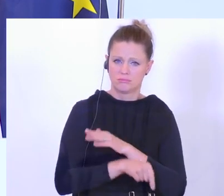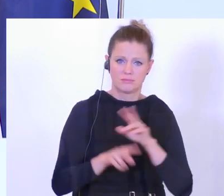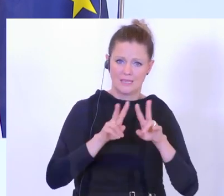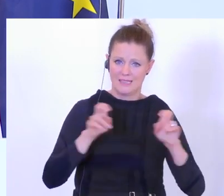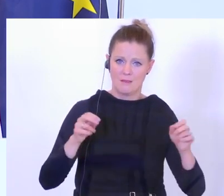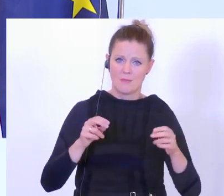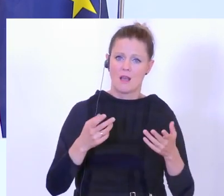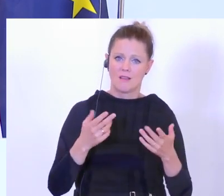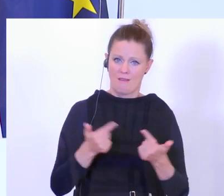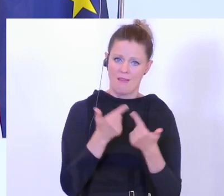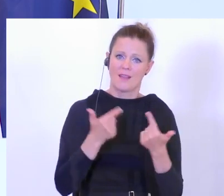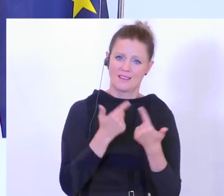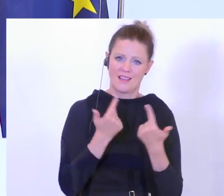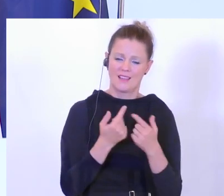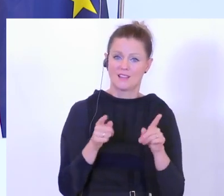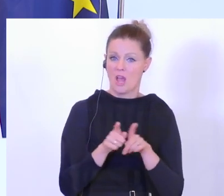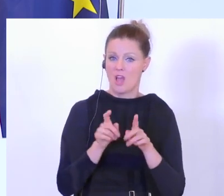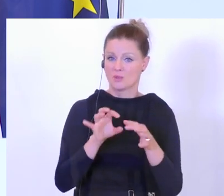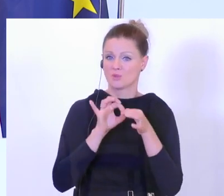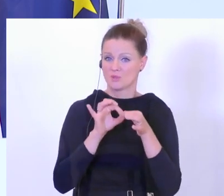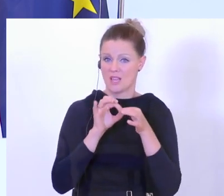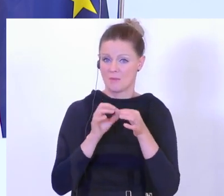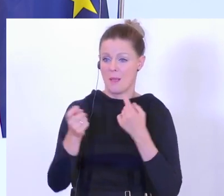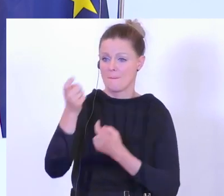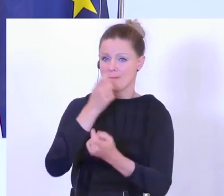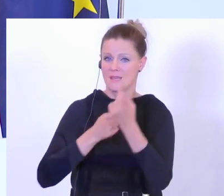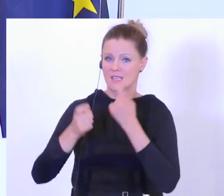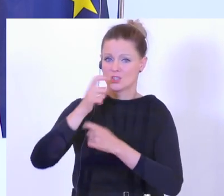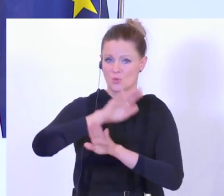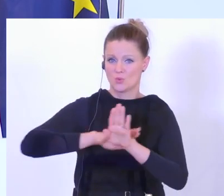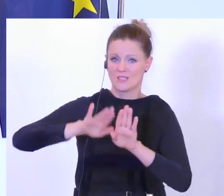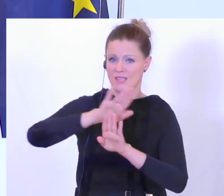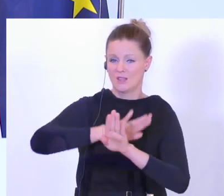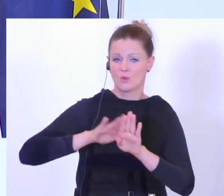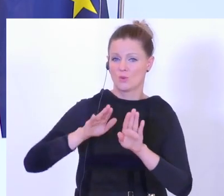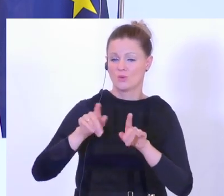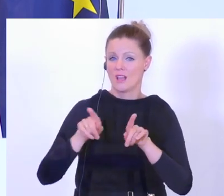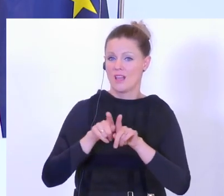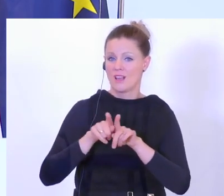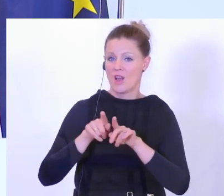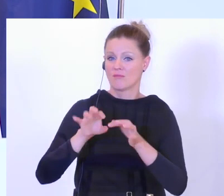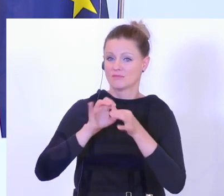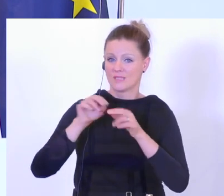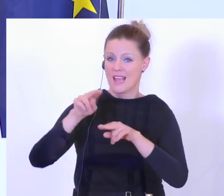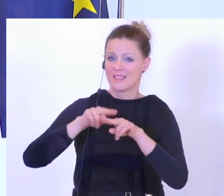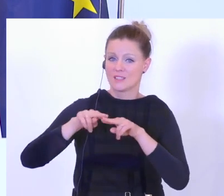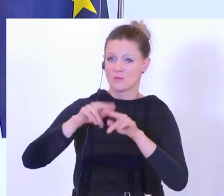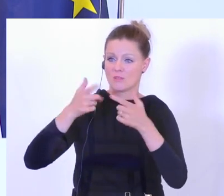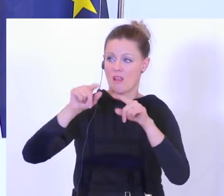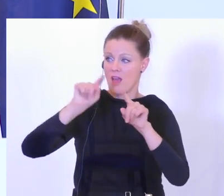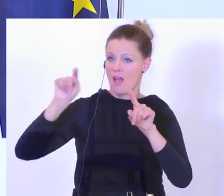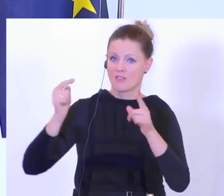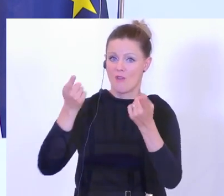Thema hineingehen. Auch was den Migrationshintergrund betrifft, was die Nationen betrifft, von wo diese